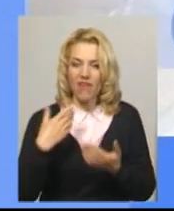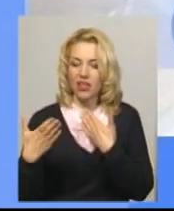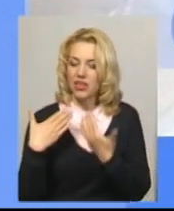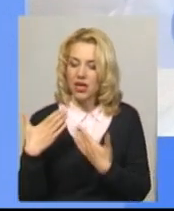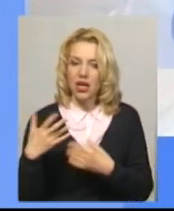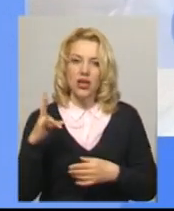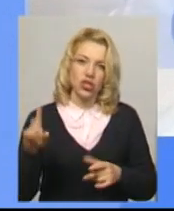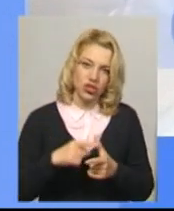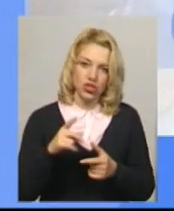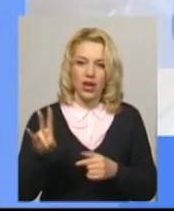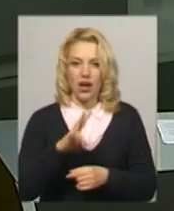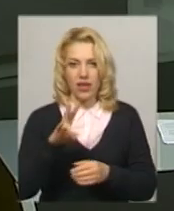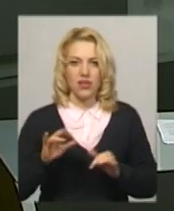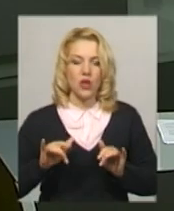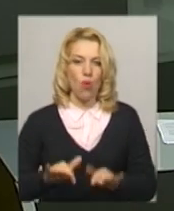релігійні обряди».